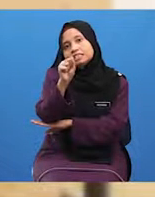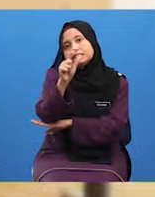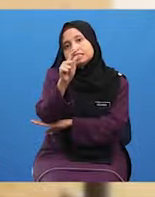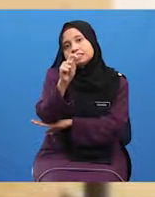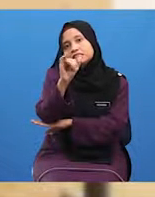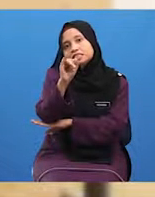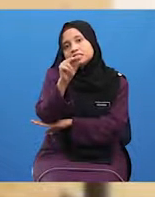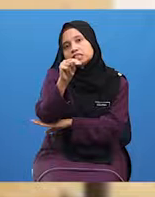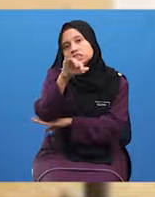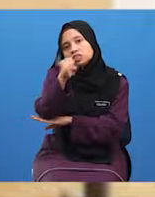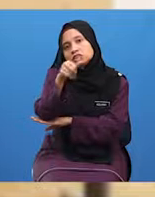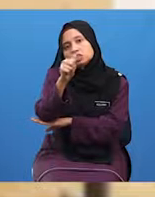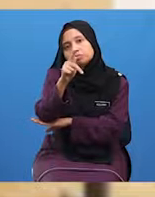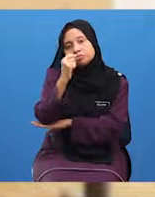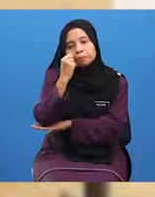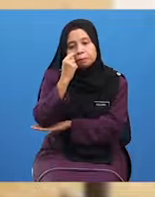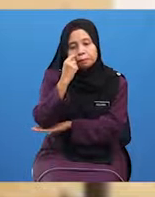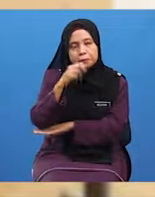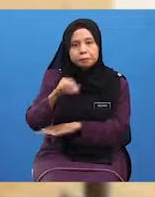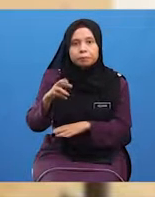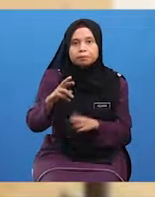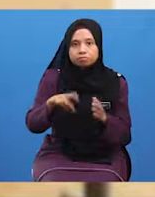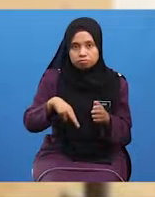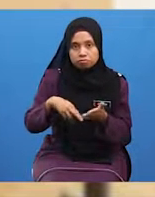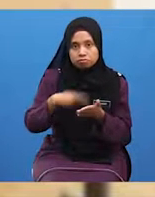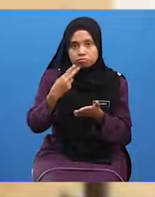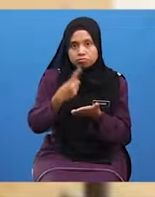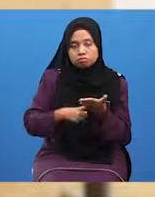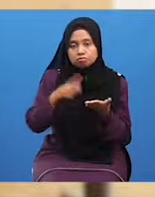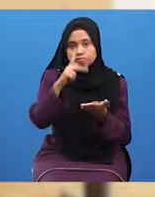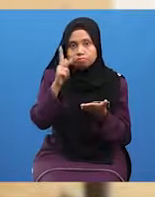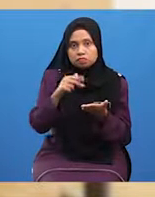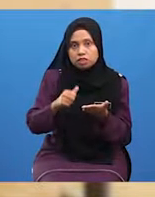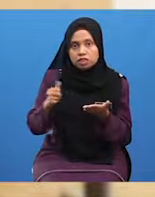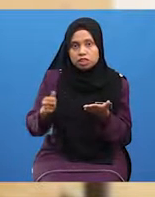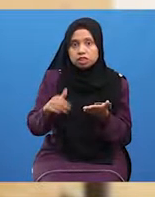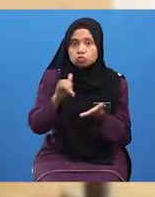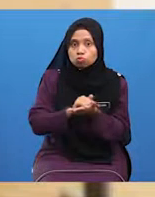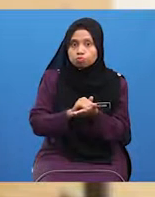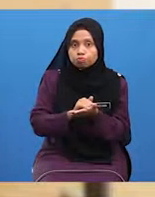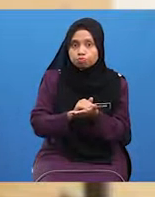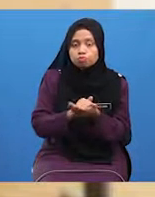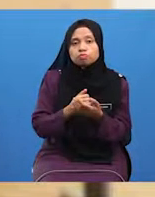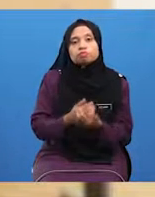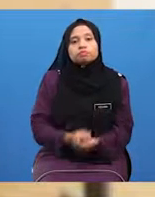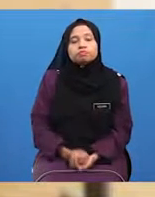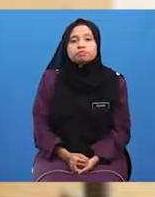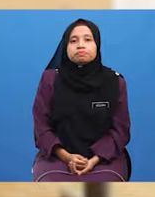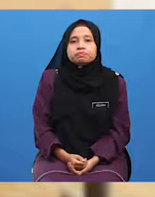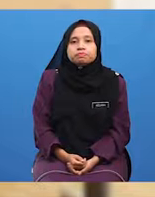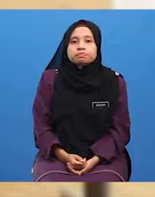Murid-murid rasa Apakah alat-alat yang dibolehkan untuk